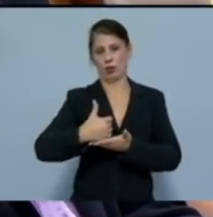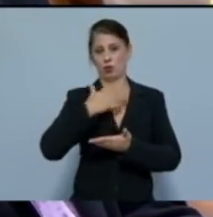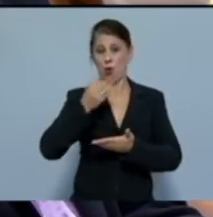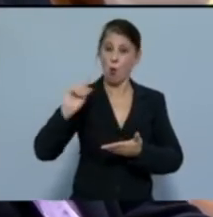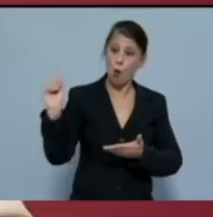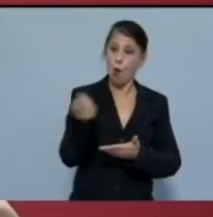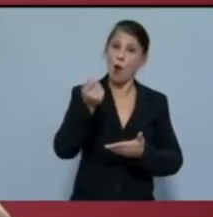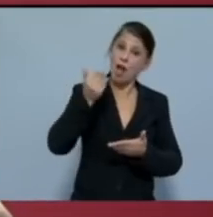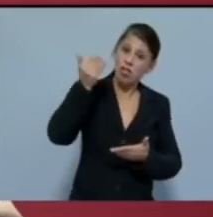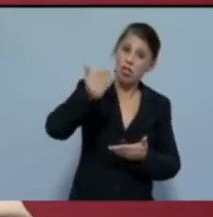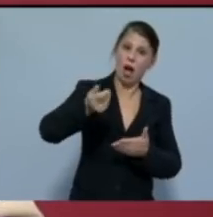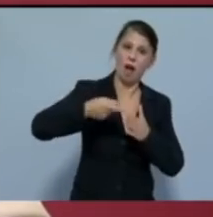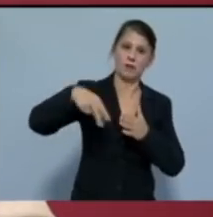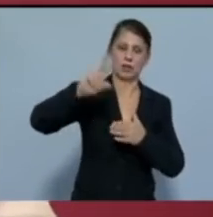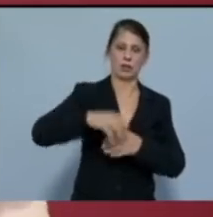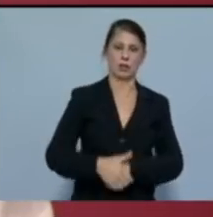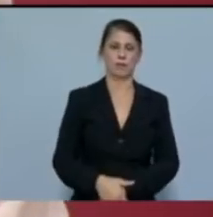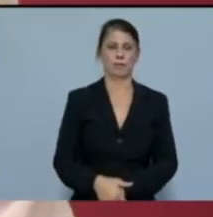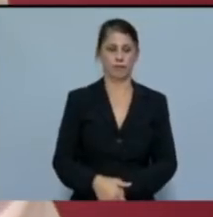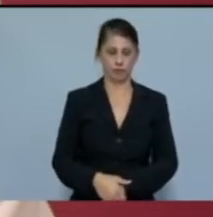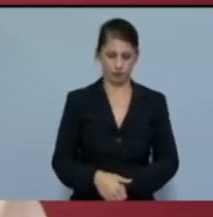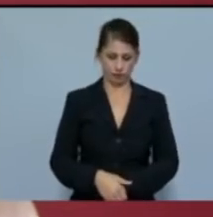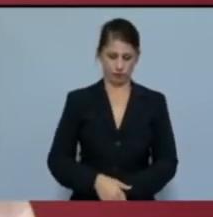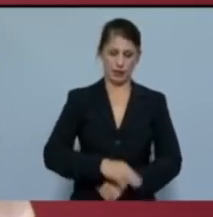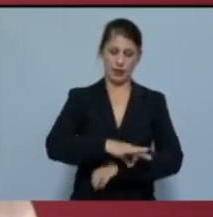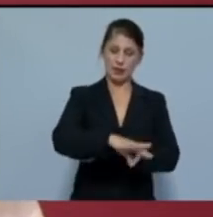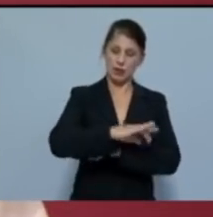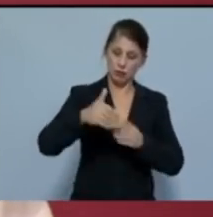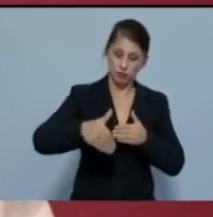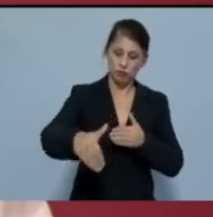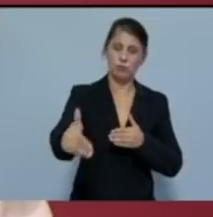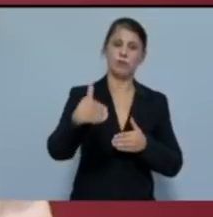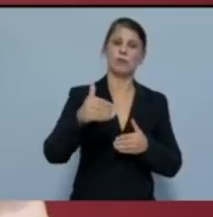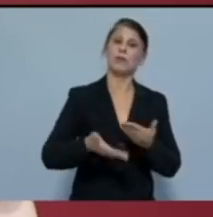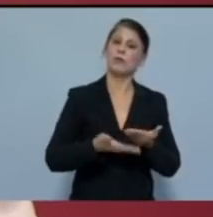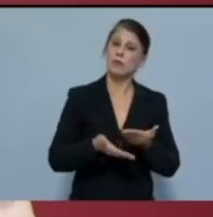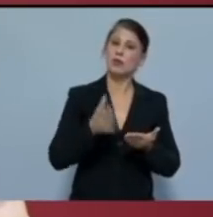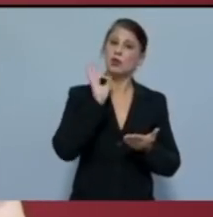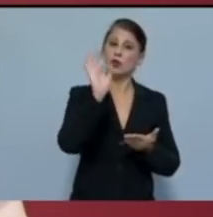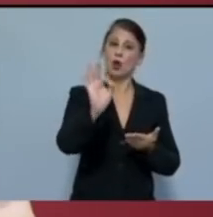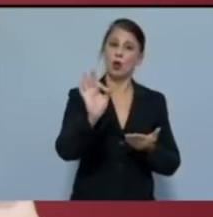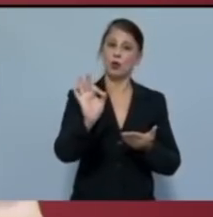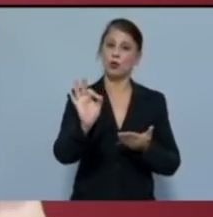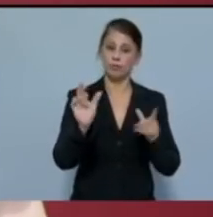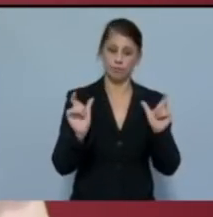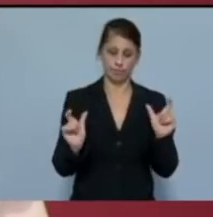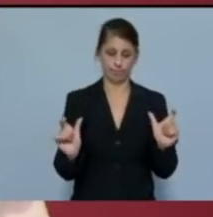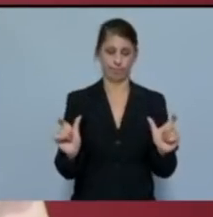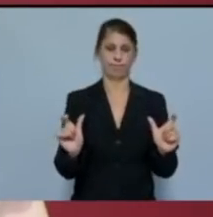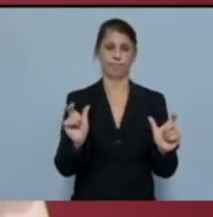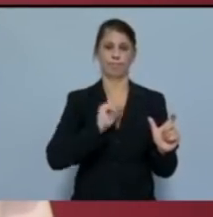Οι κυβερνητικοί σχεδιασμοί του επόμενου διαστήματος εξυπηρετούν το στόχο της σωράκησης της